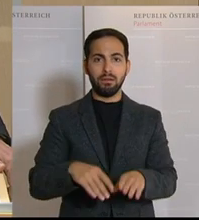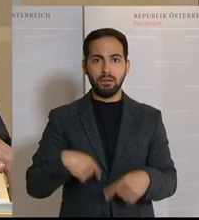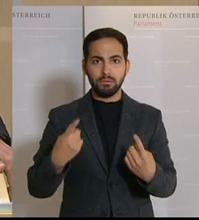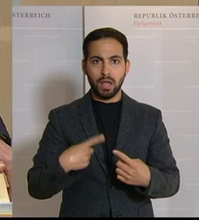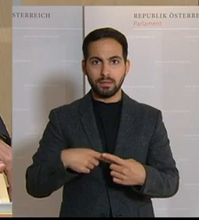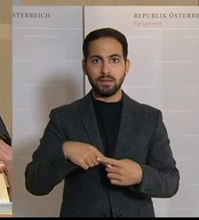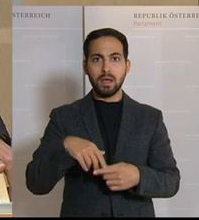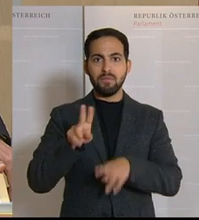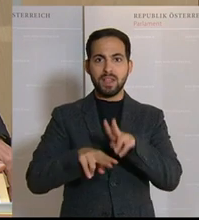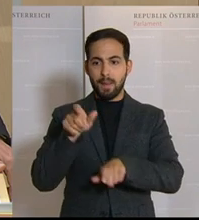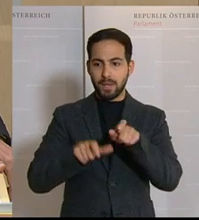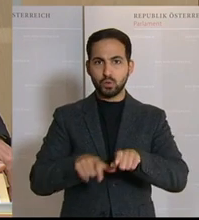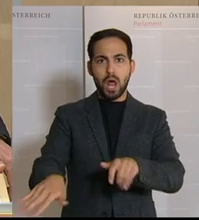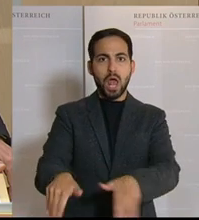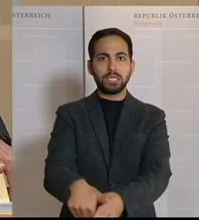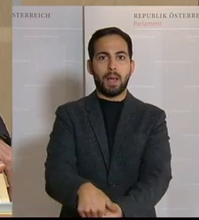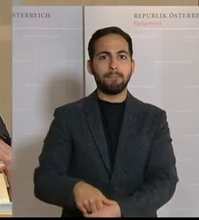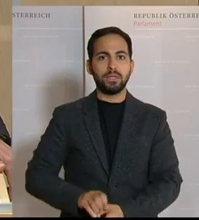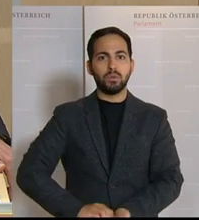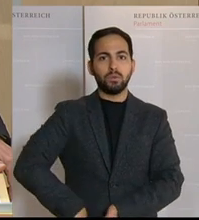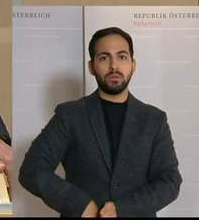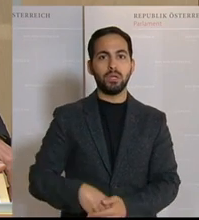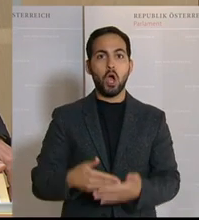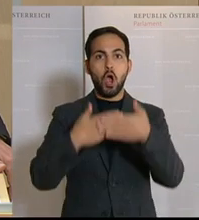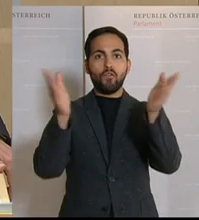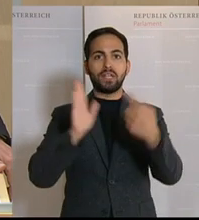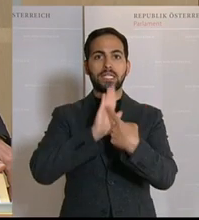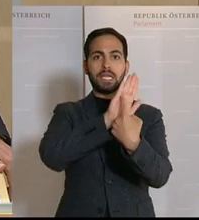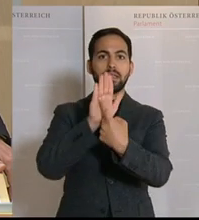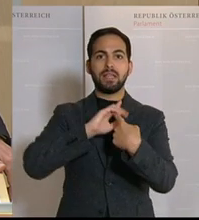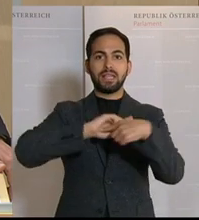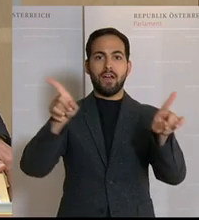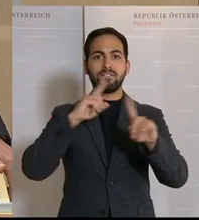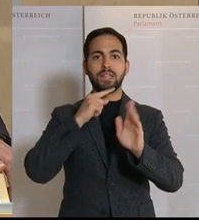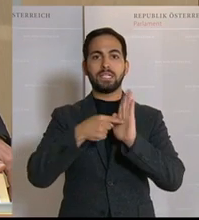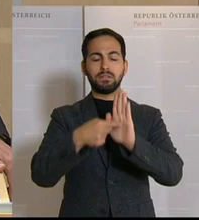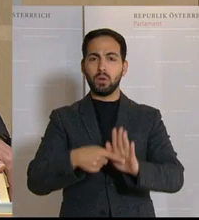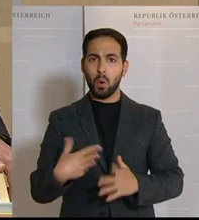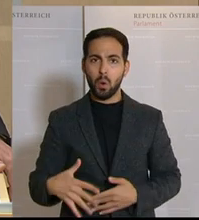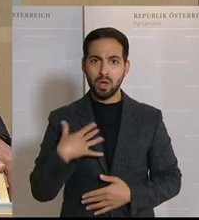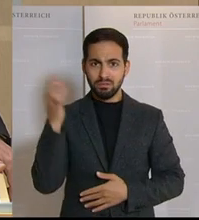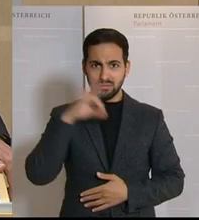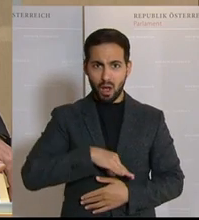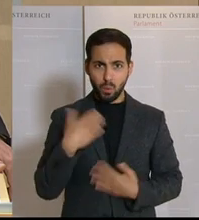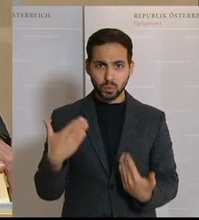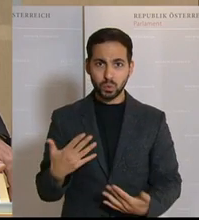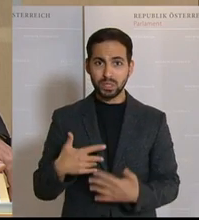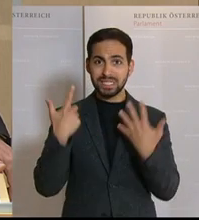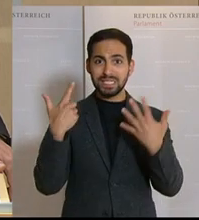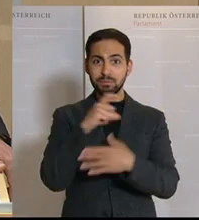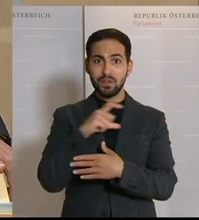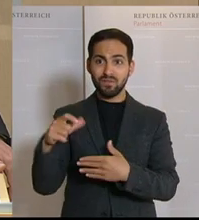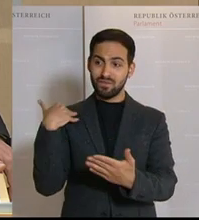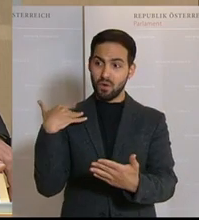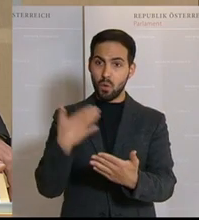eingesammelt, um die Sache zu verduschen, damit nichts an die Öffentlichkeit durchsickert. Eine sehr traurige Bilanz. Seit fast sieben